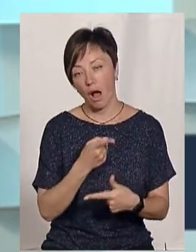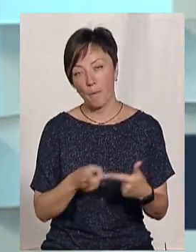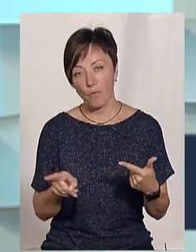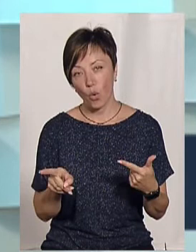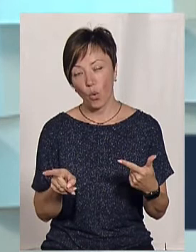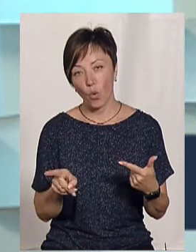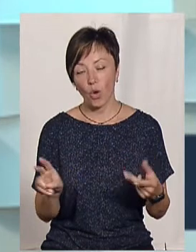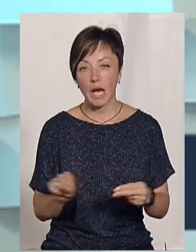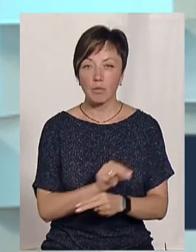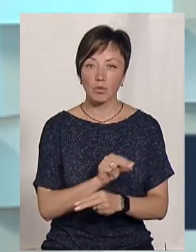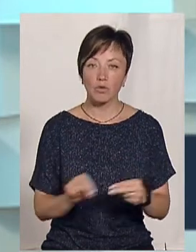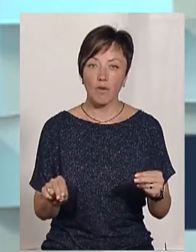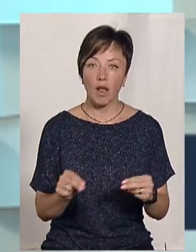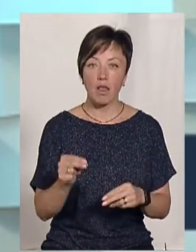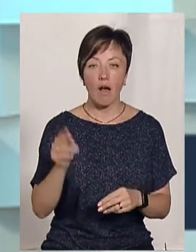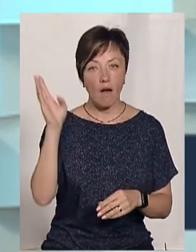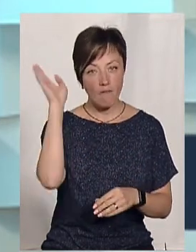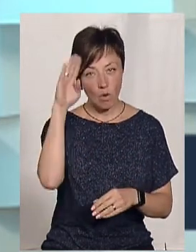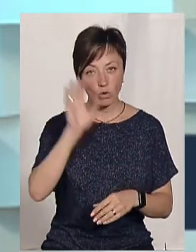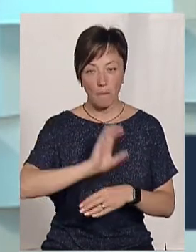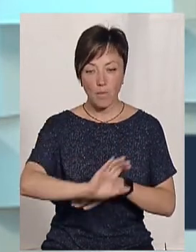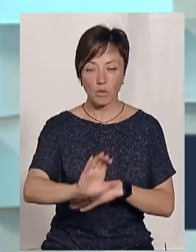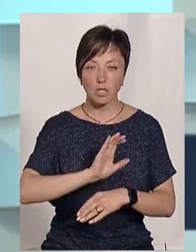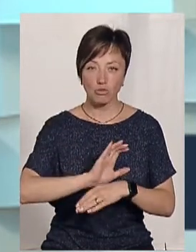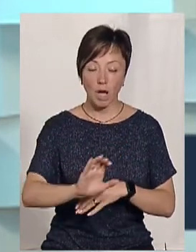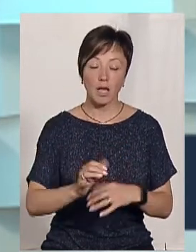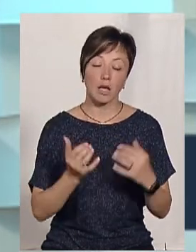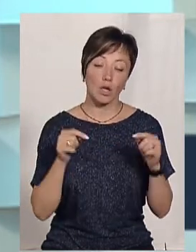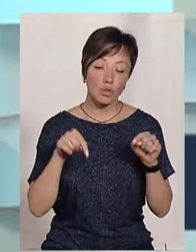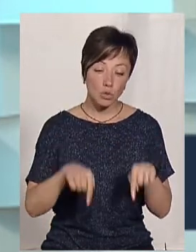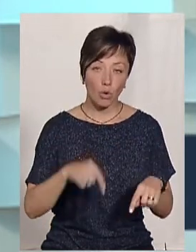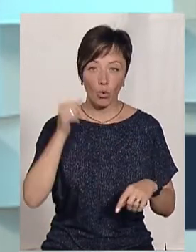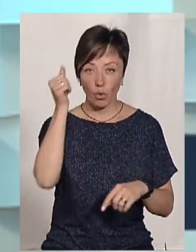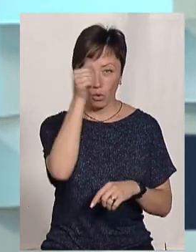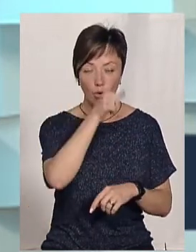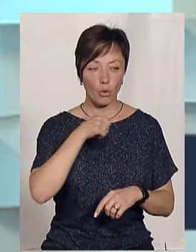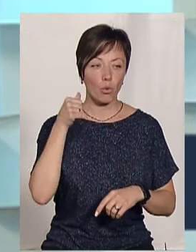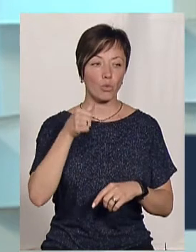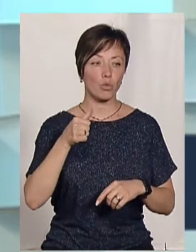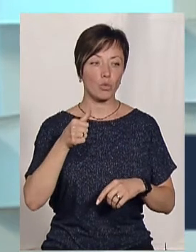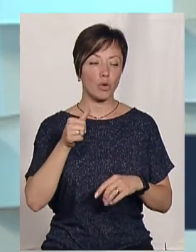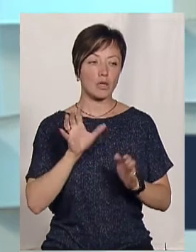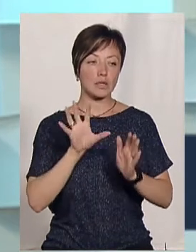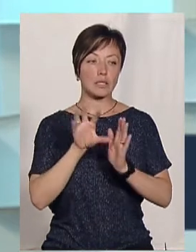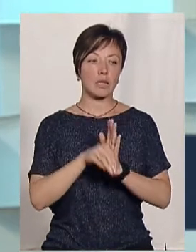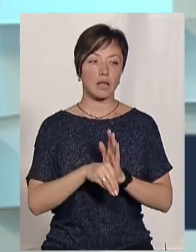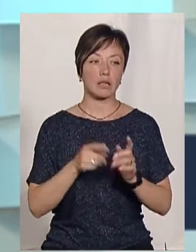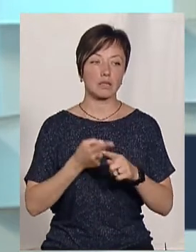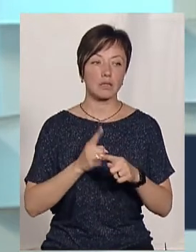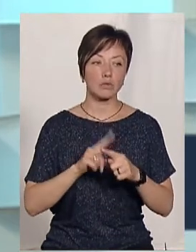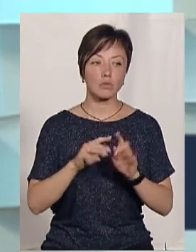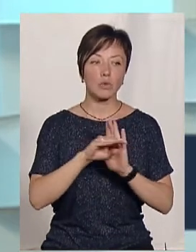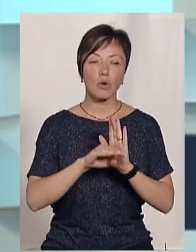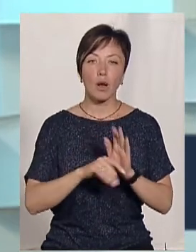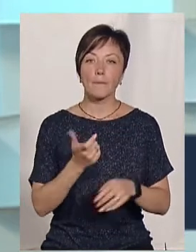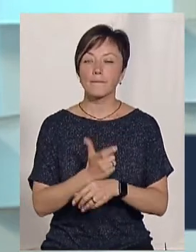ремонтували системи водопостачання. Цього року ми заклали наразі на цю програму